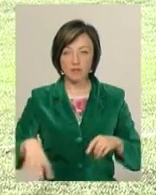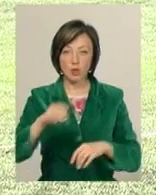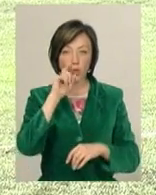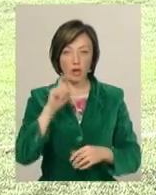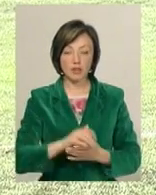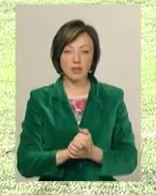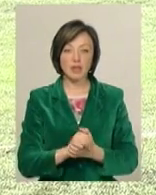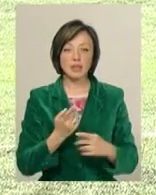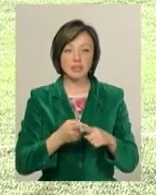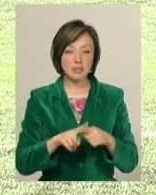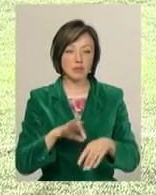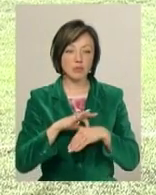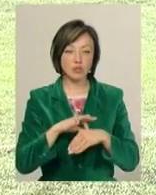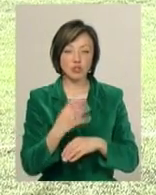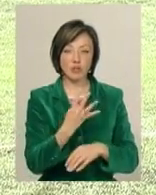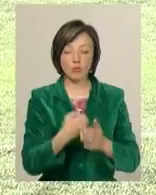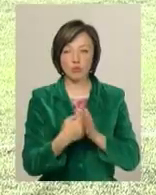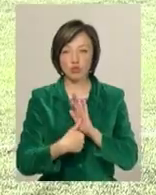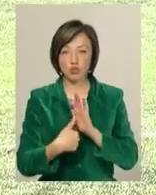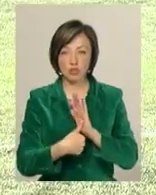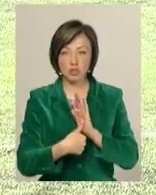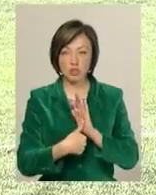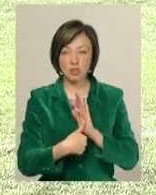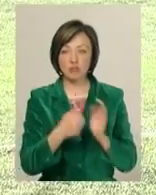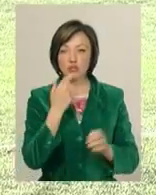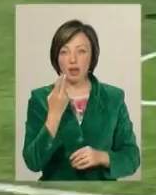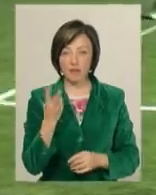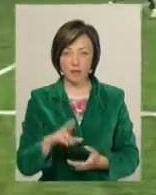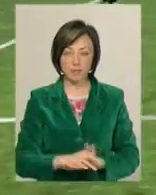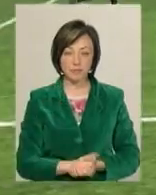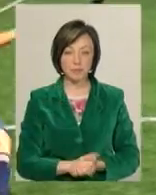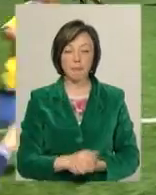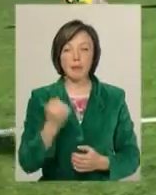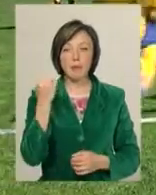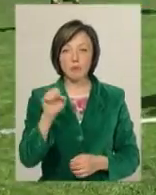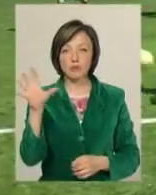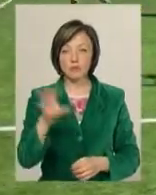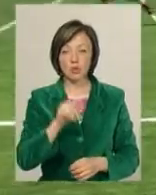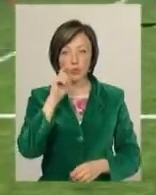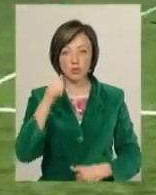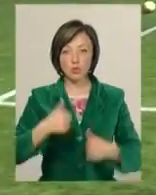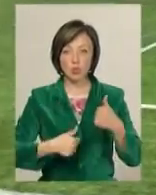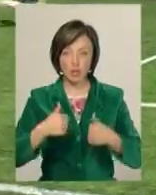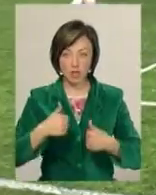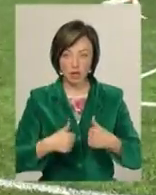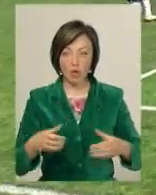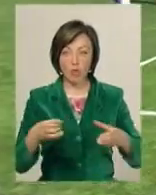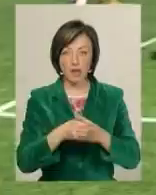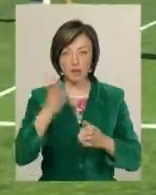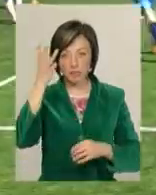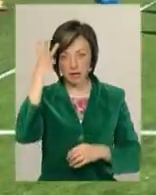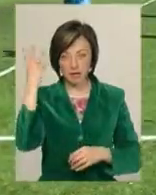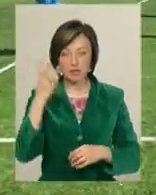усієї України. Це буде проходити з 4 по 6 червня. Переможцем всеукраїнського турніру «Шкіряний м'яч» команда